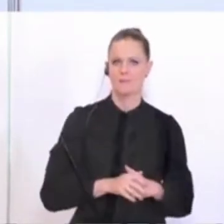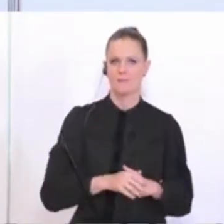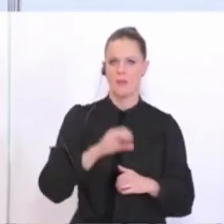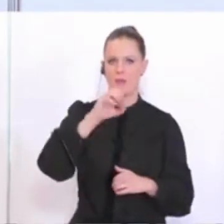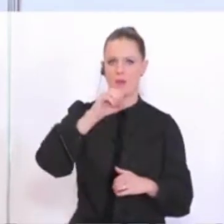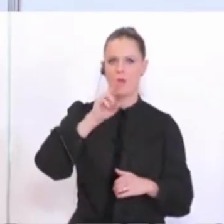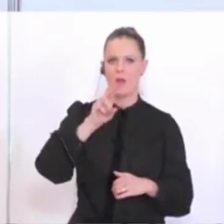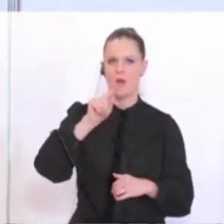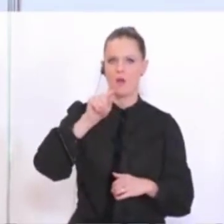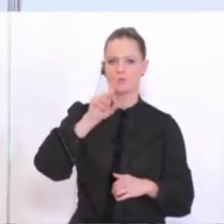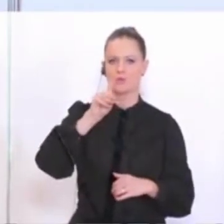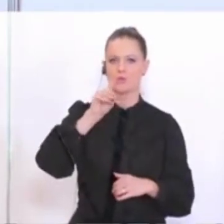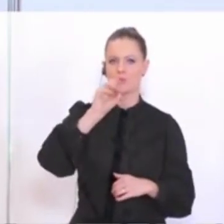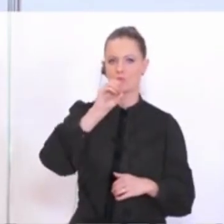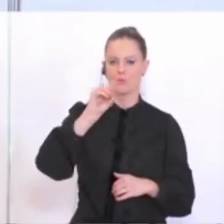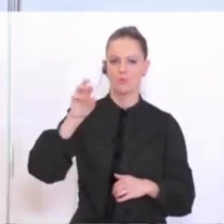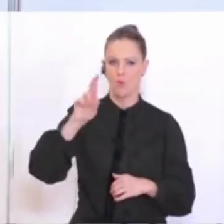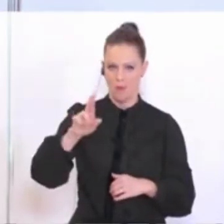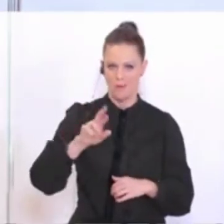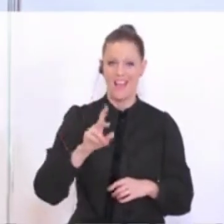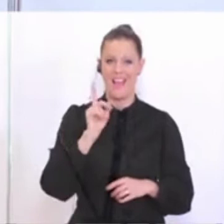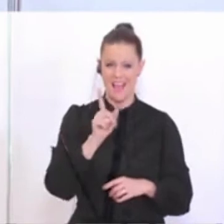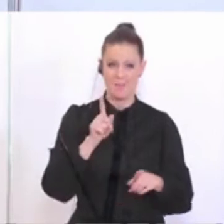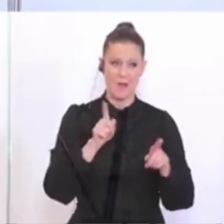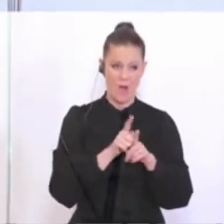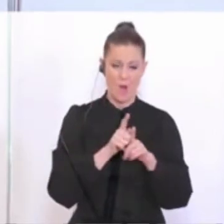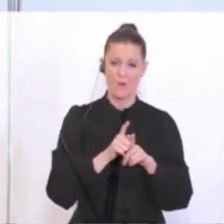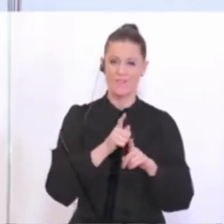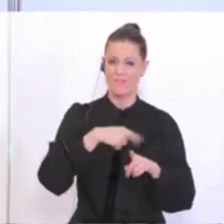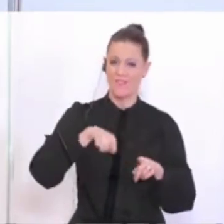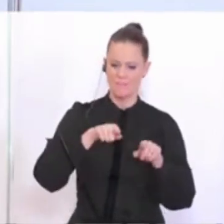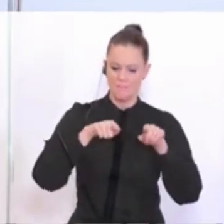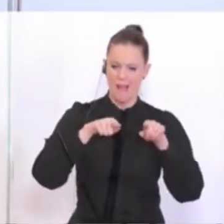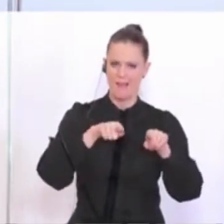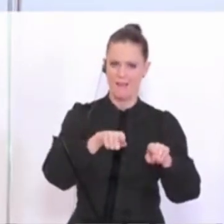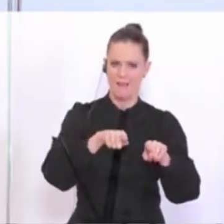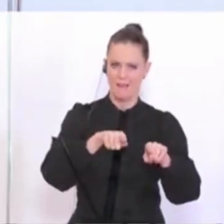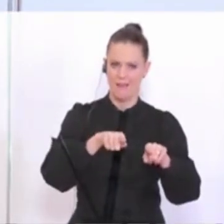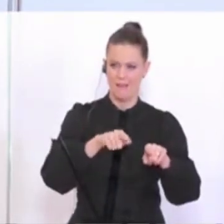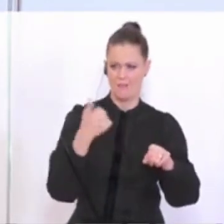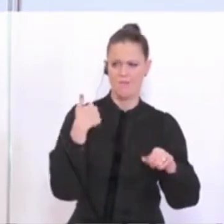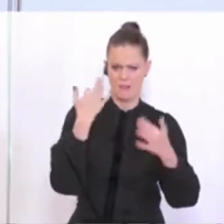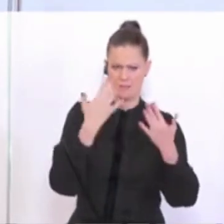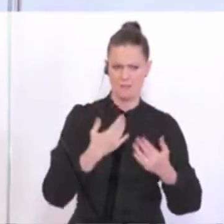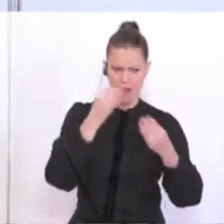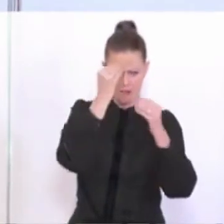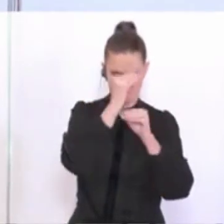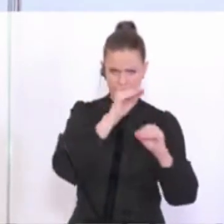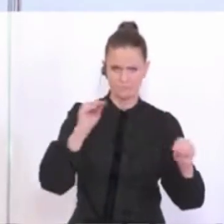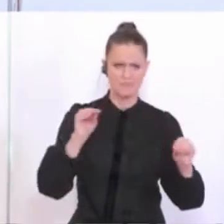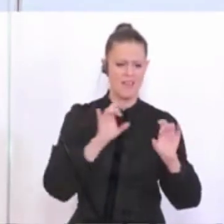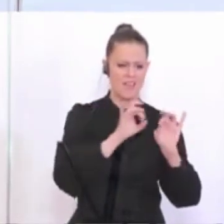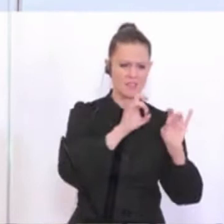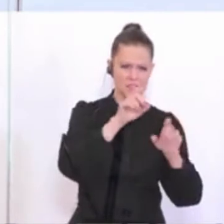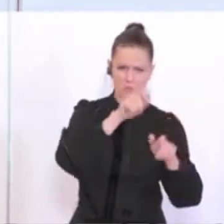im Sport die Synchronisation mit der Gesamtbeobachtung der Zahlen, die wir vorher erwähnt haben. Das geht also, wie gesagt, von den